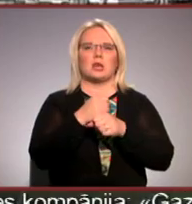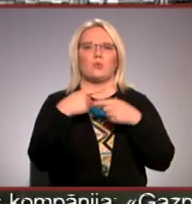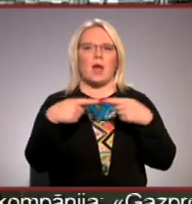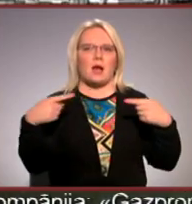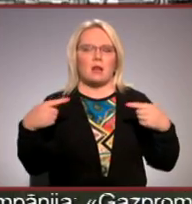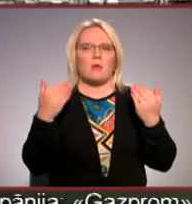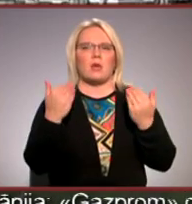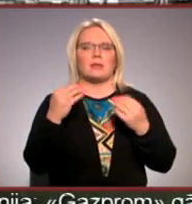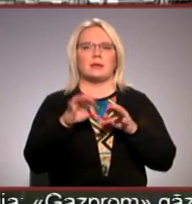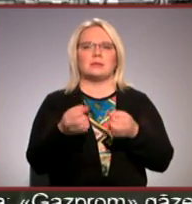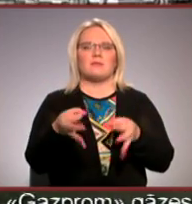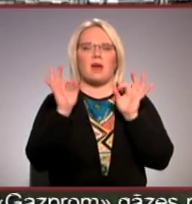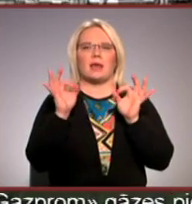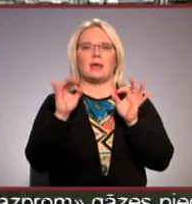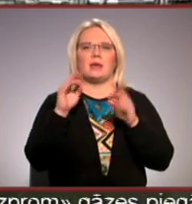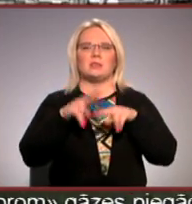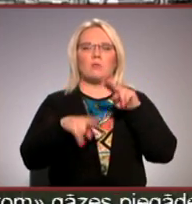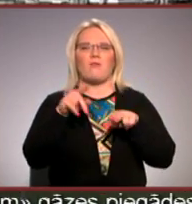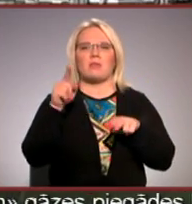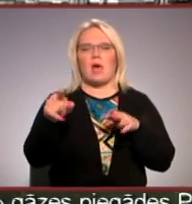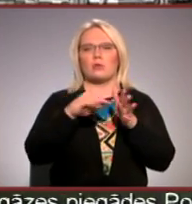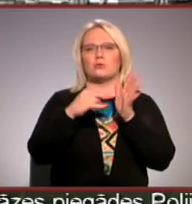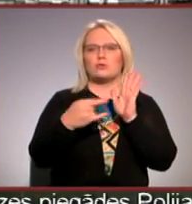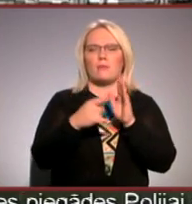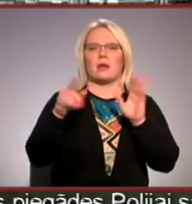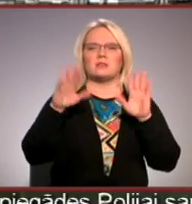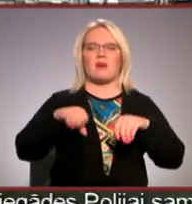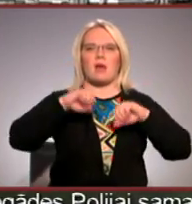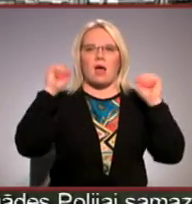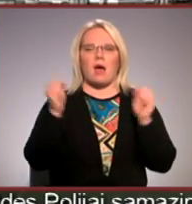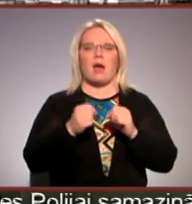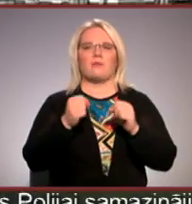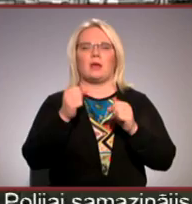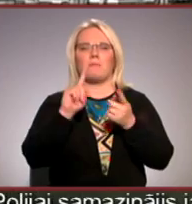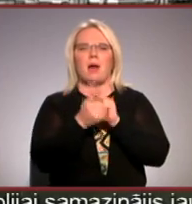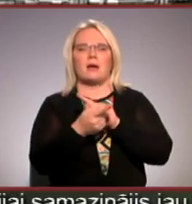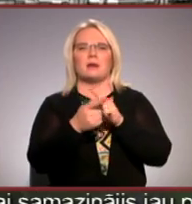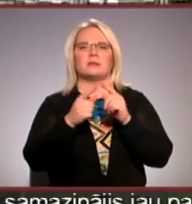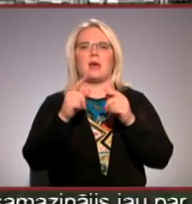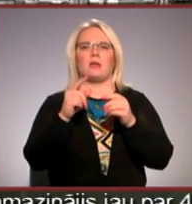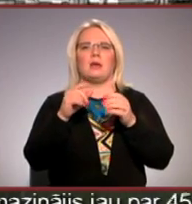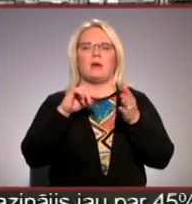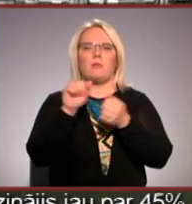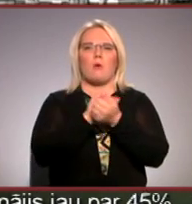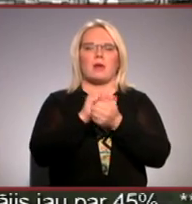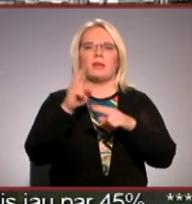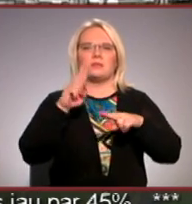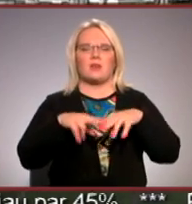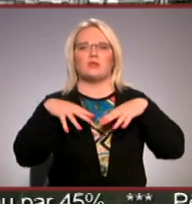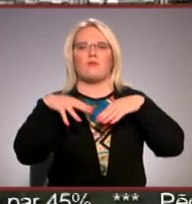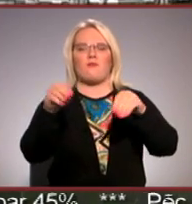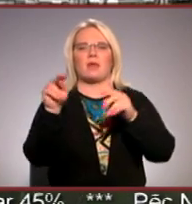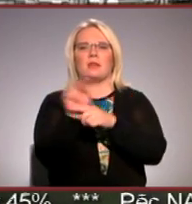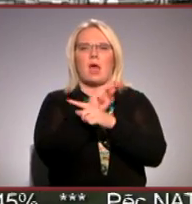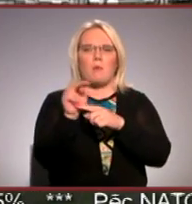tad šodien ir svarīgi izbūvēt tādu schēmu, kas spēja operatīju un ātri pārslēgt bojātās vietas, lokalizēt mūsu cilvēkiem, savukārt veikt remontu darbus, lai